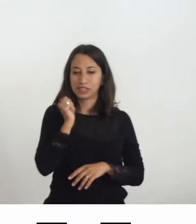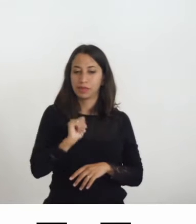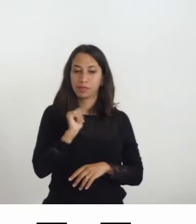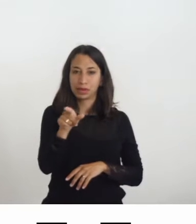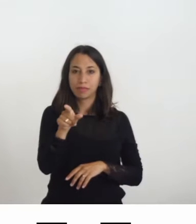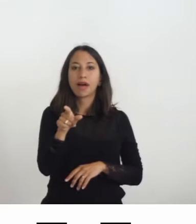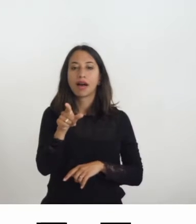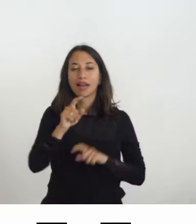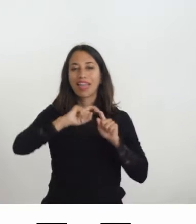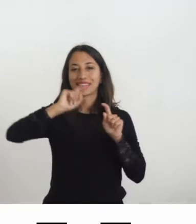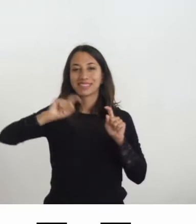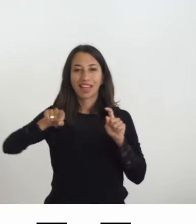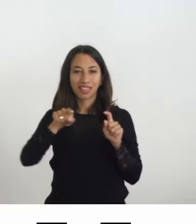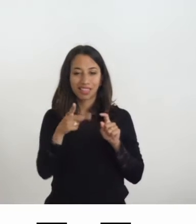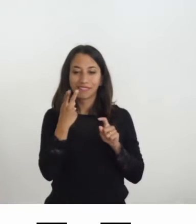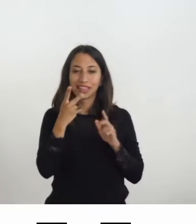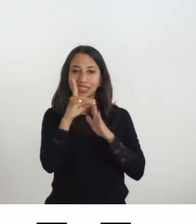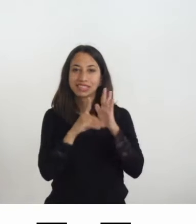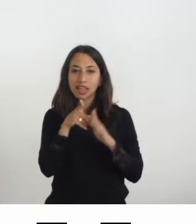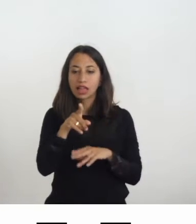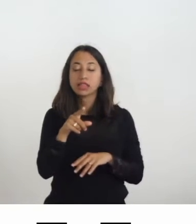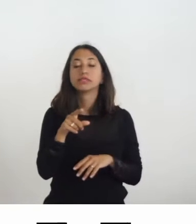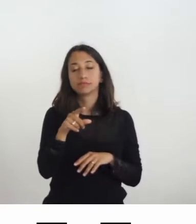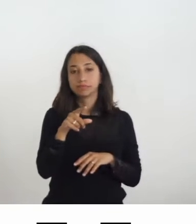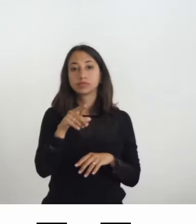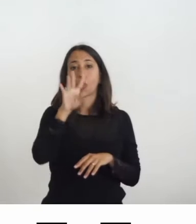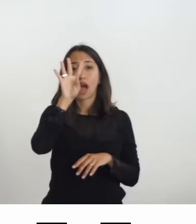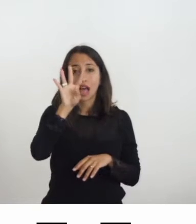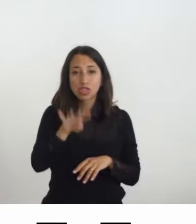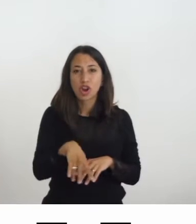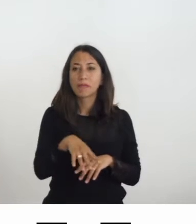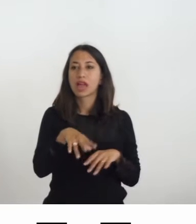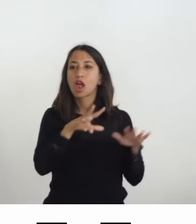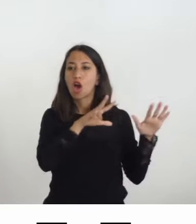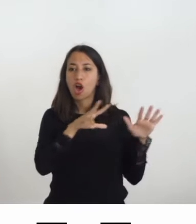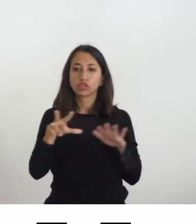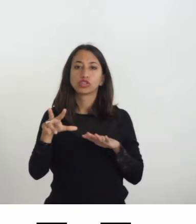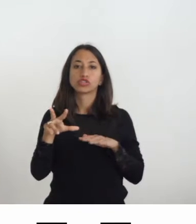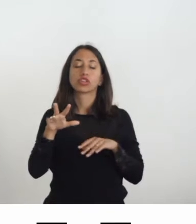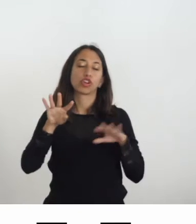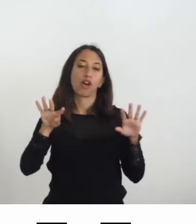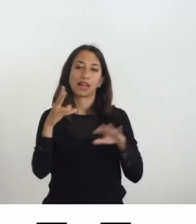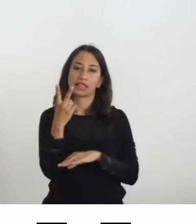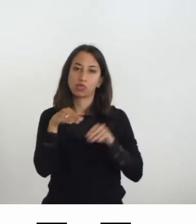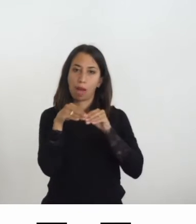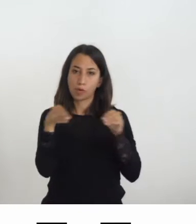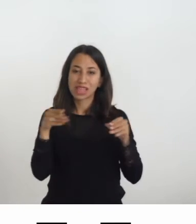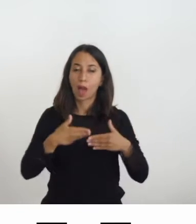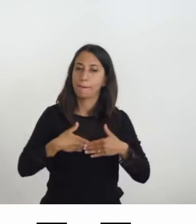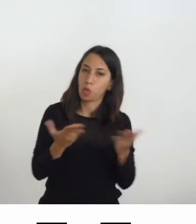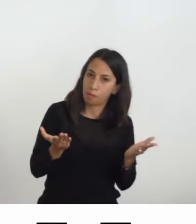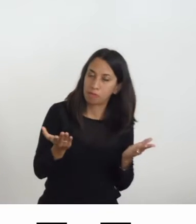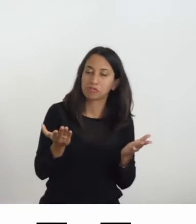forse è un dato che era qui, complessivamente in Italia abbiamo 4.292 musei pubblici e